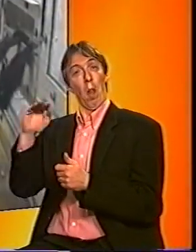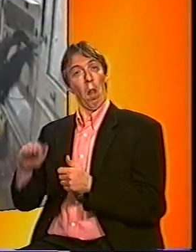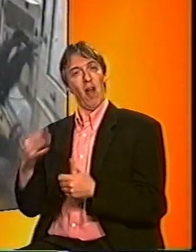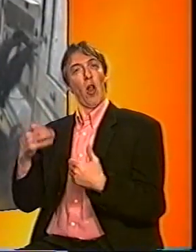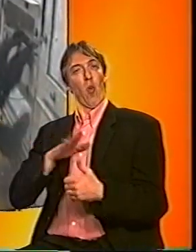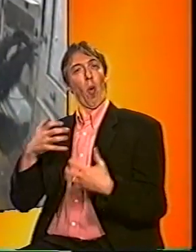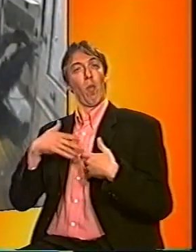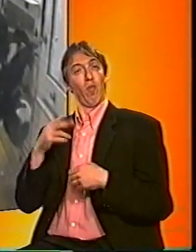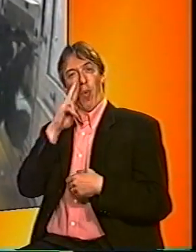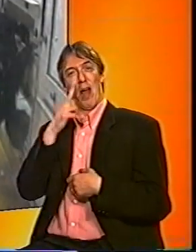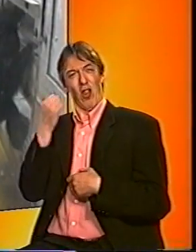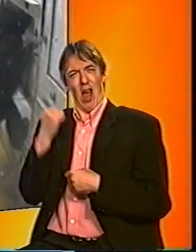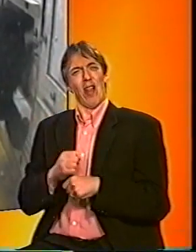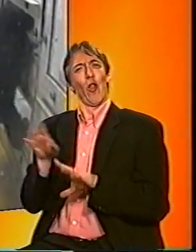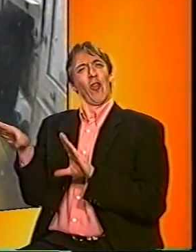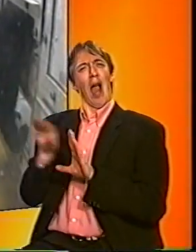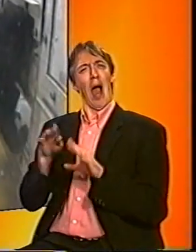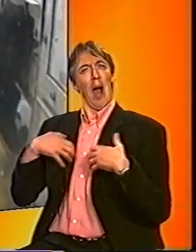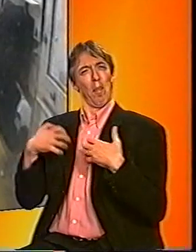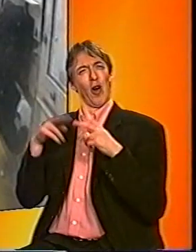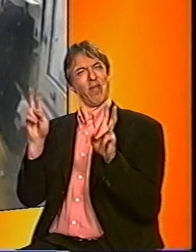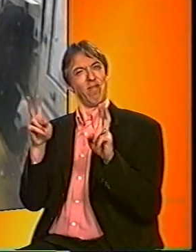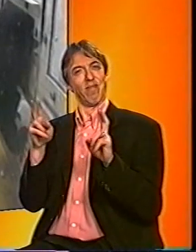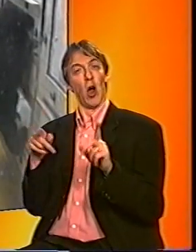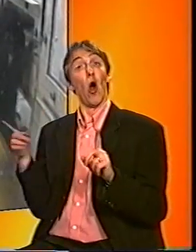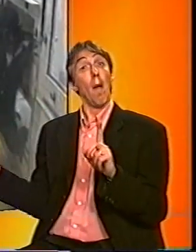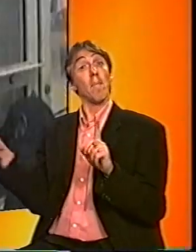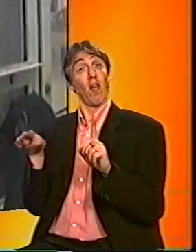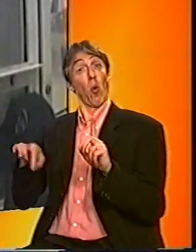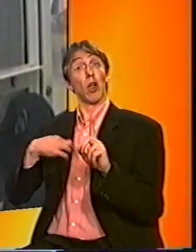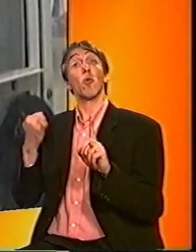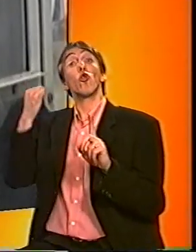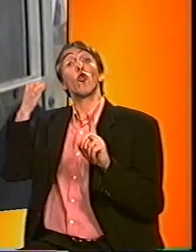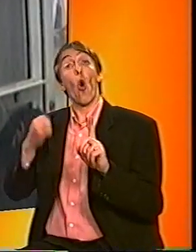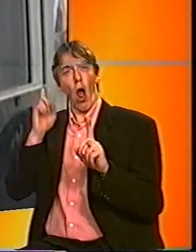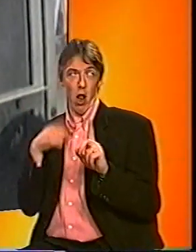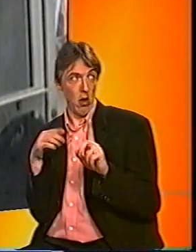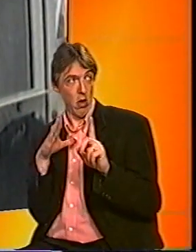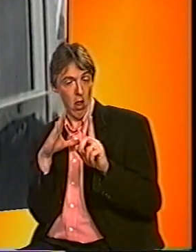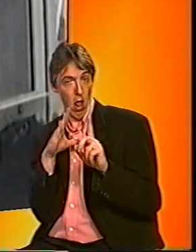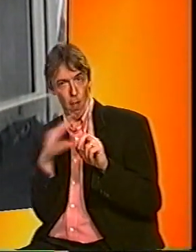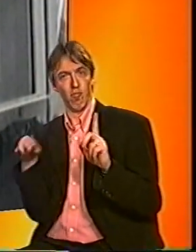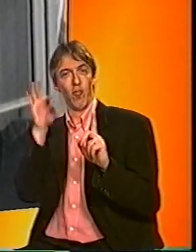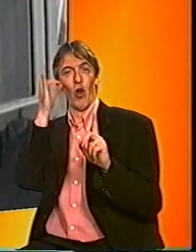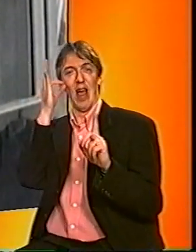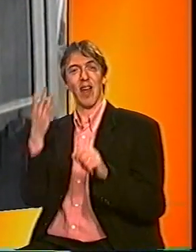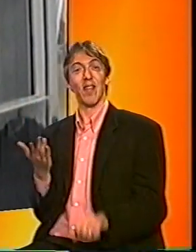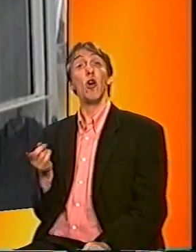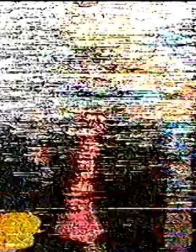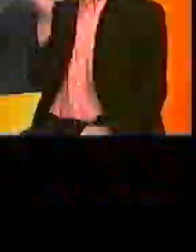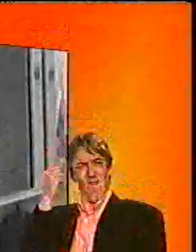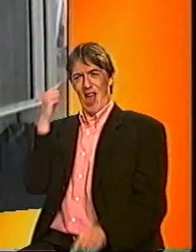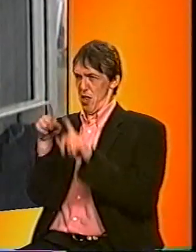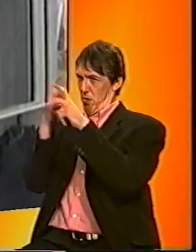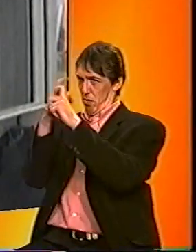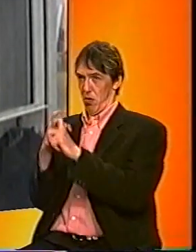na-aper. Ook al kwam hij voor de gezelligheid mee, hij heeft toch al wat geleerd. Hij weet dat dit teken bij het bruine vakje